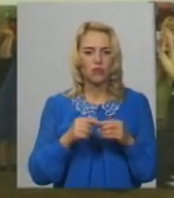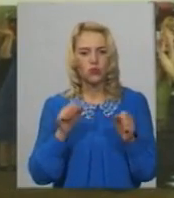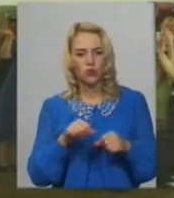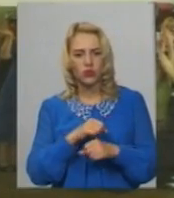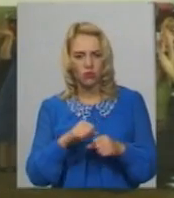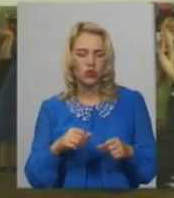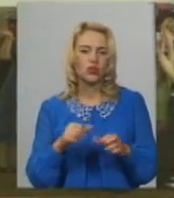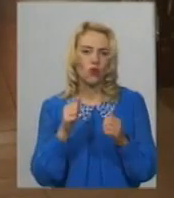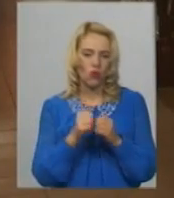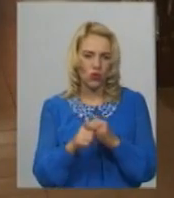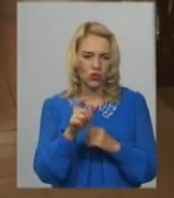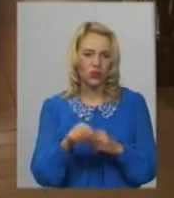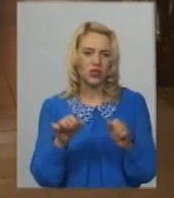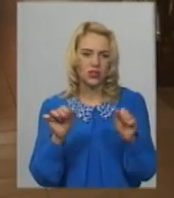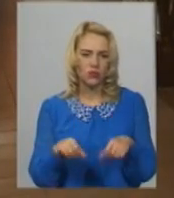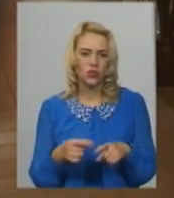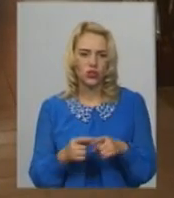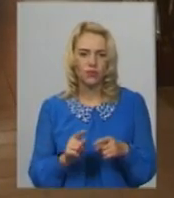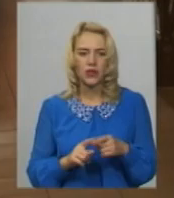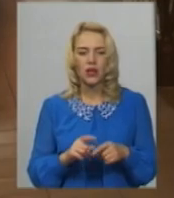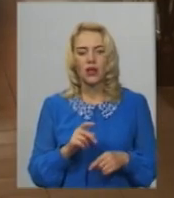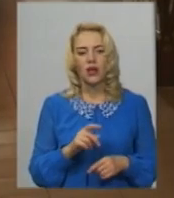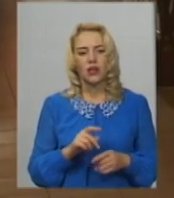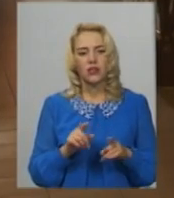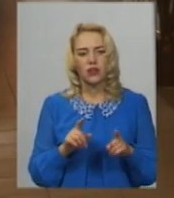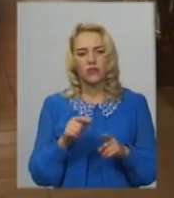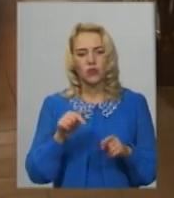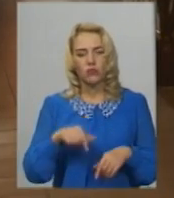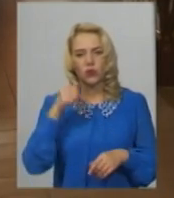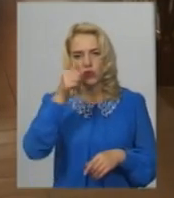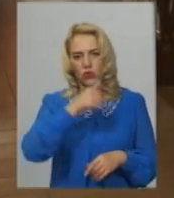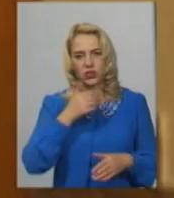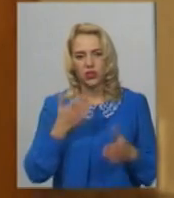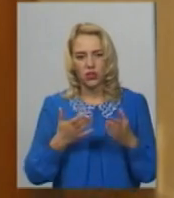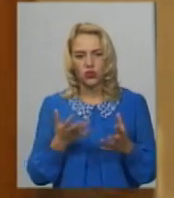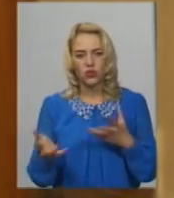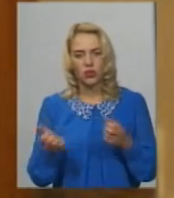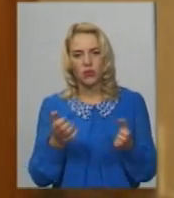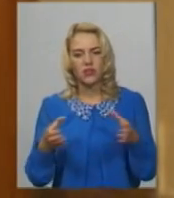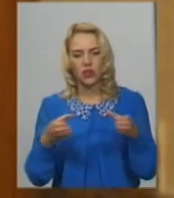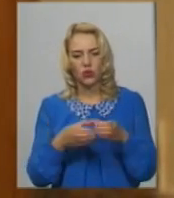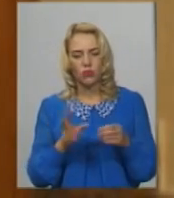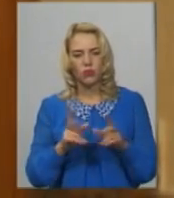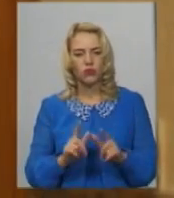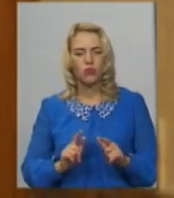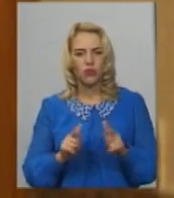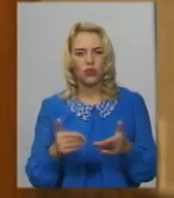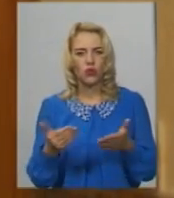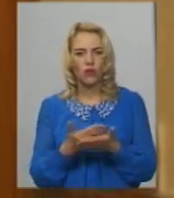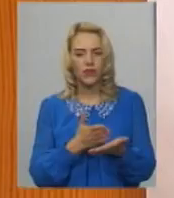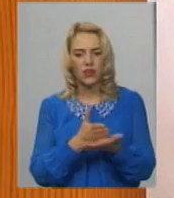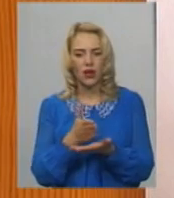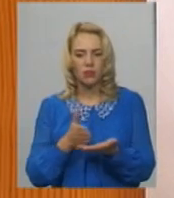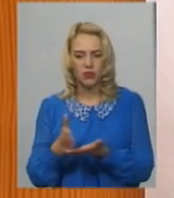Координатор університету третього віку Марина Кореляк розповідає, що цього року, якщо набереться група, запровадять нові напрямки занять –